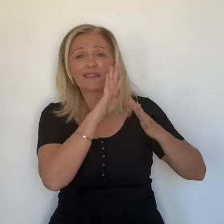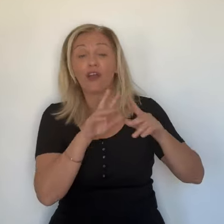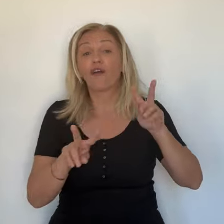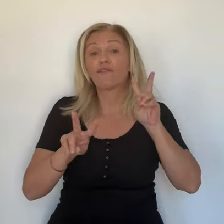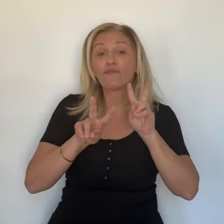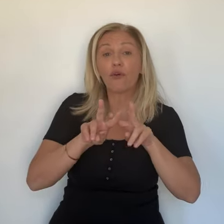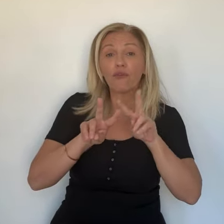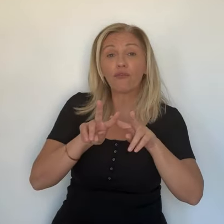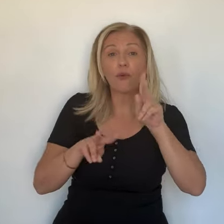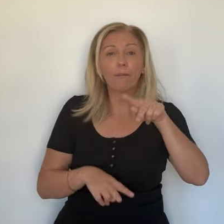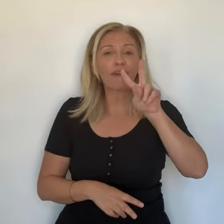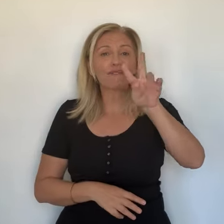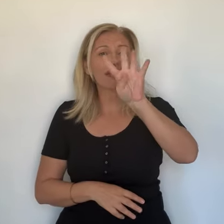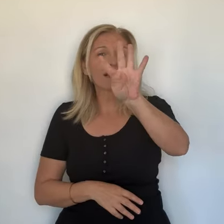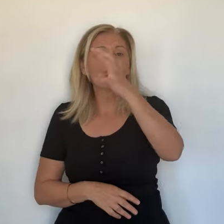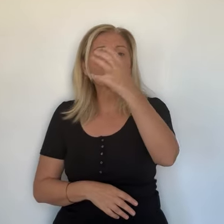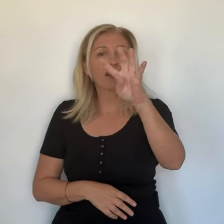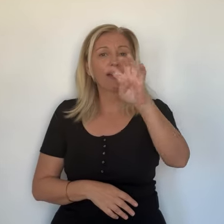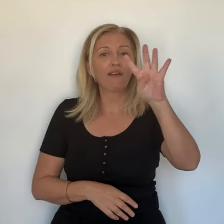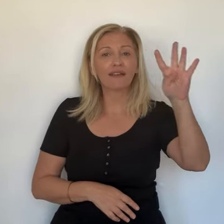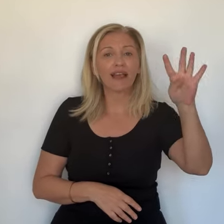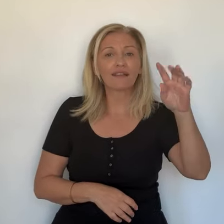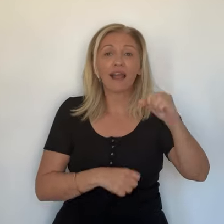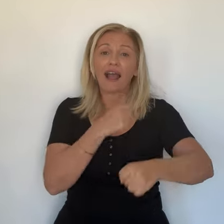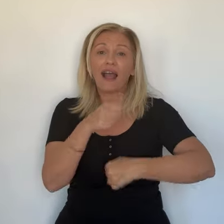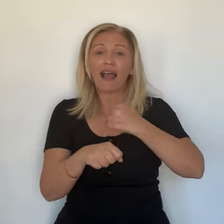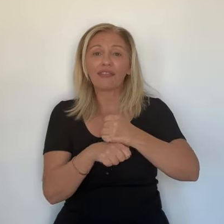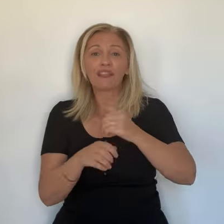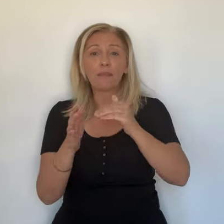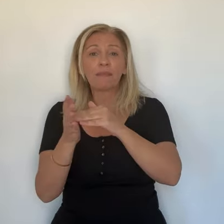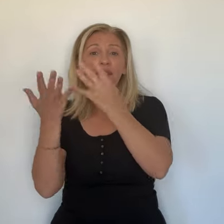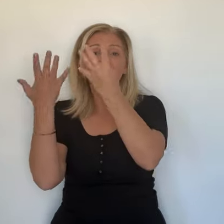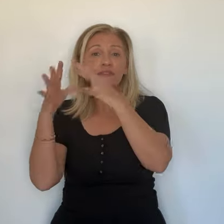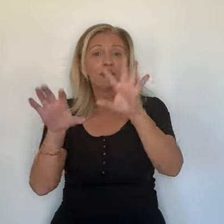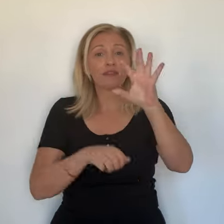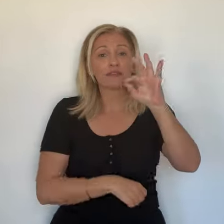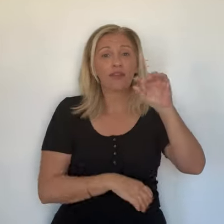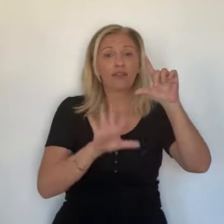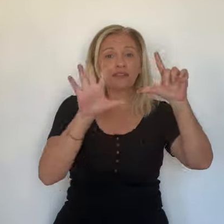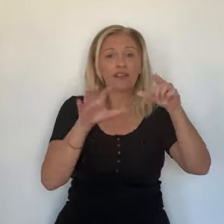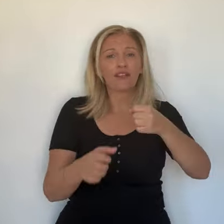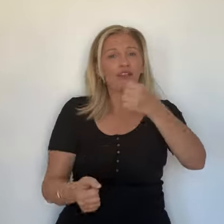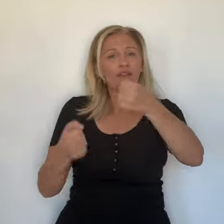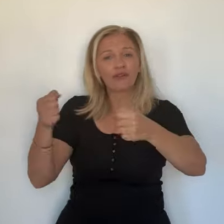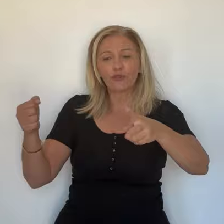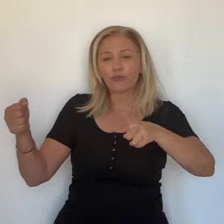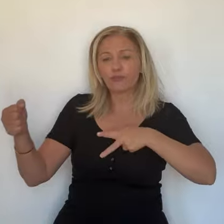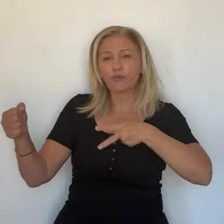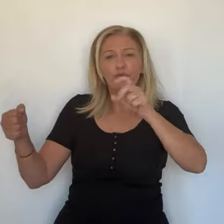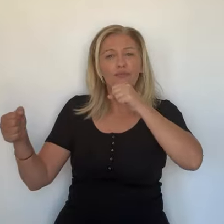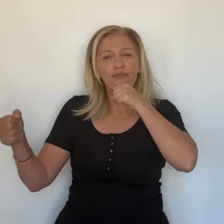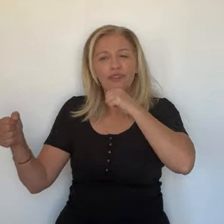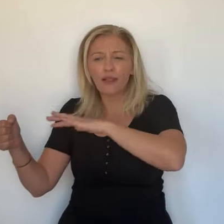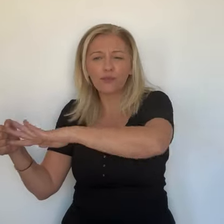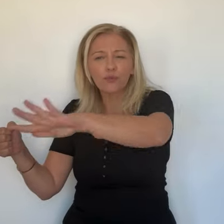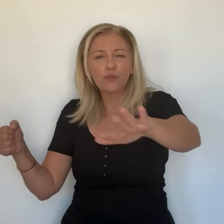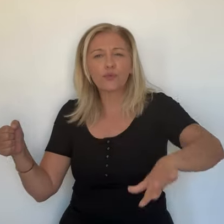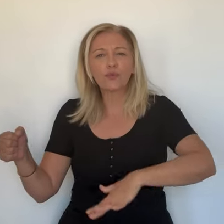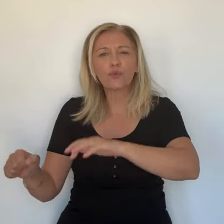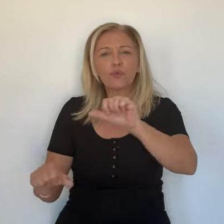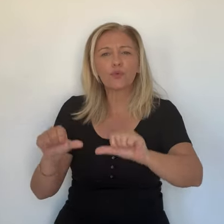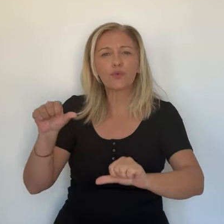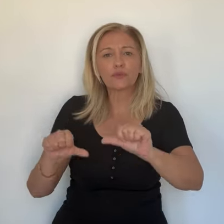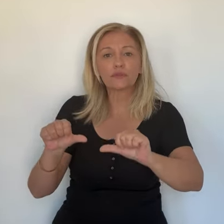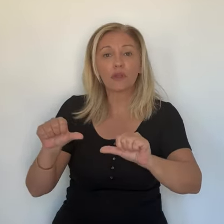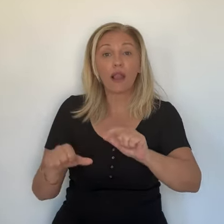PV444 de 1957. A priori, ce serait la plus vieille. Des triomphes, des Porsche.